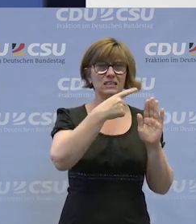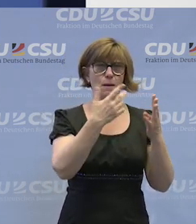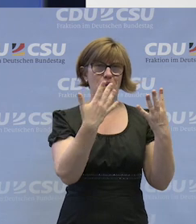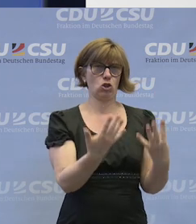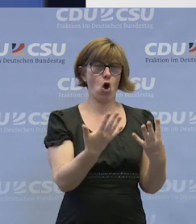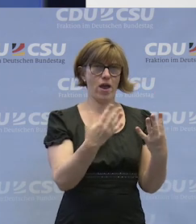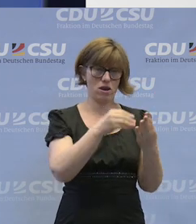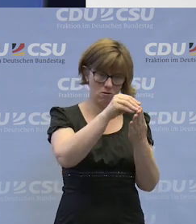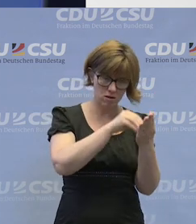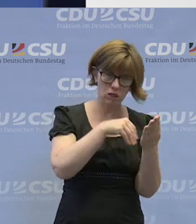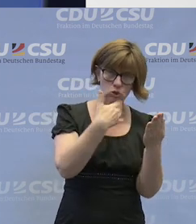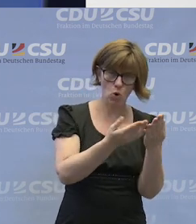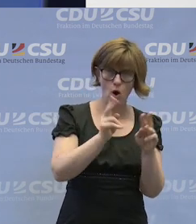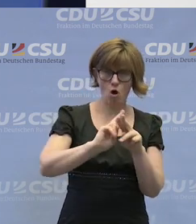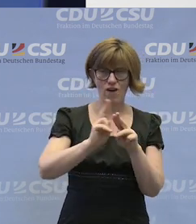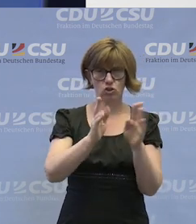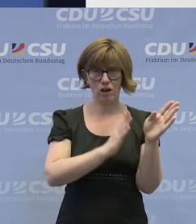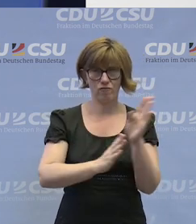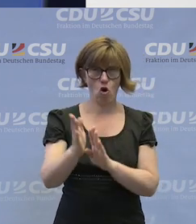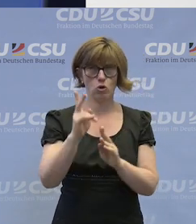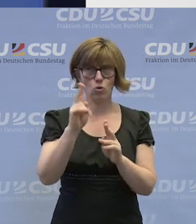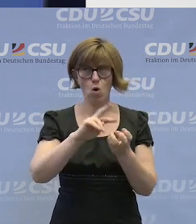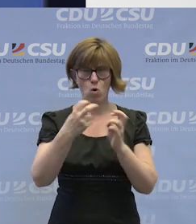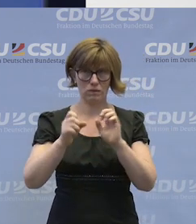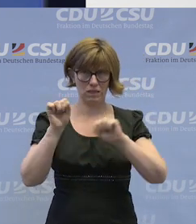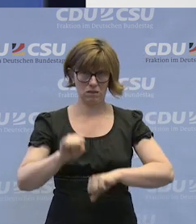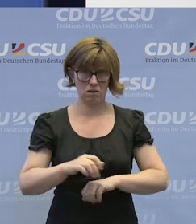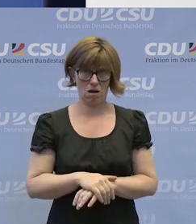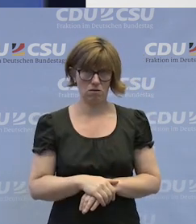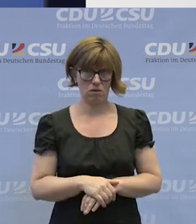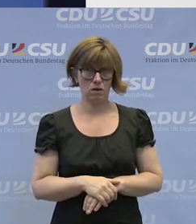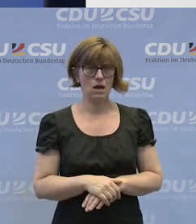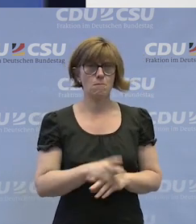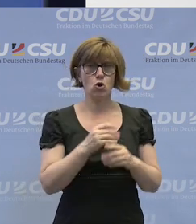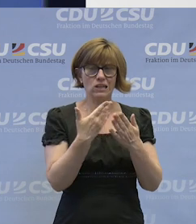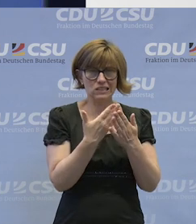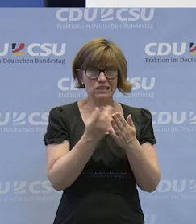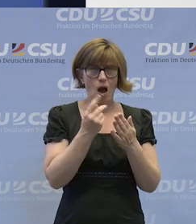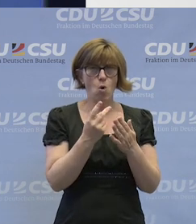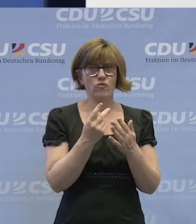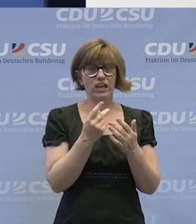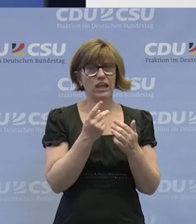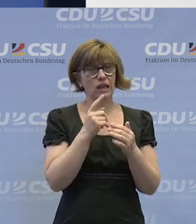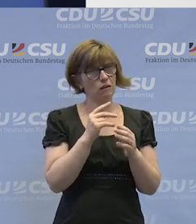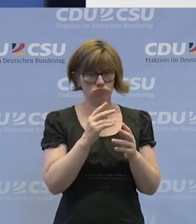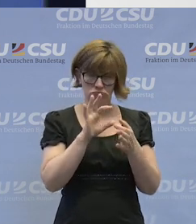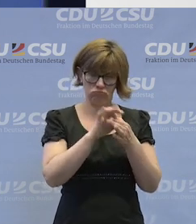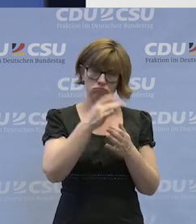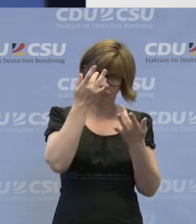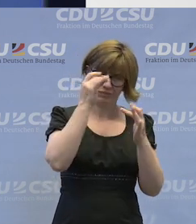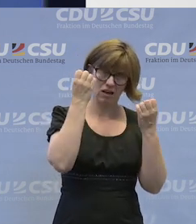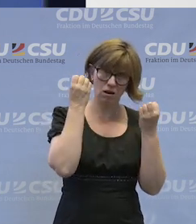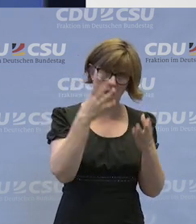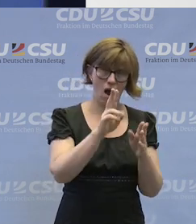niedergeschrieben sind und auch in der Werkstättenverordnung dann auch umgesetzt werden, sodass auch Gewähr gegeben ist, dass